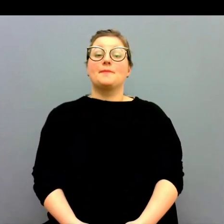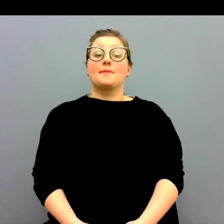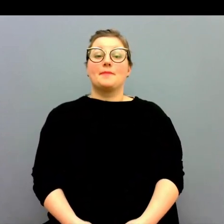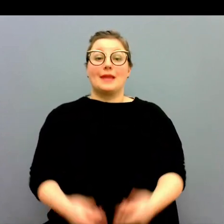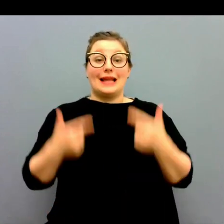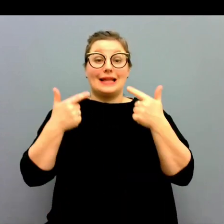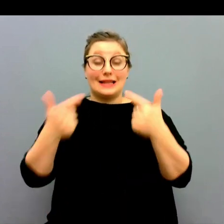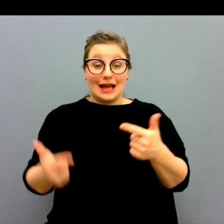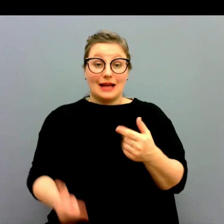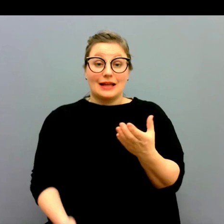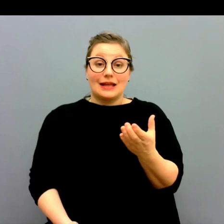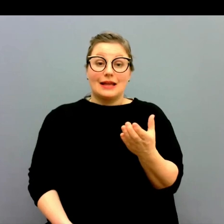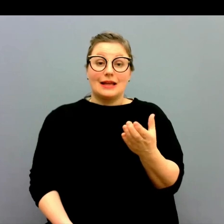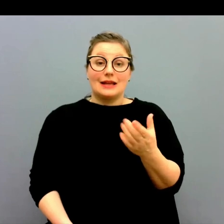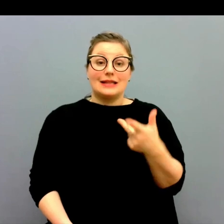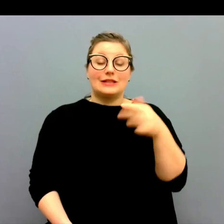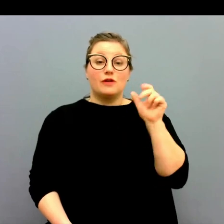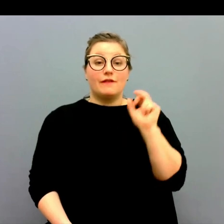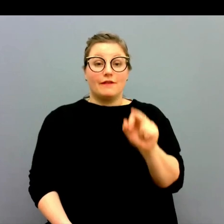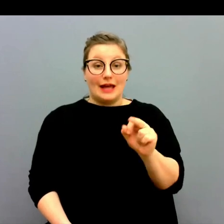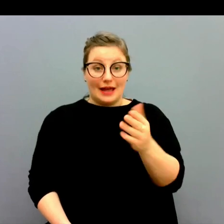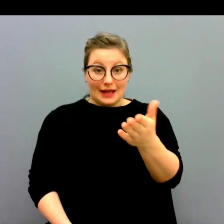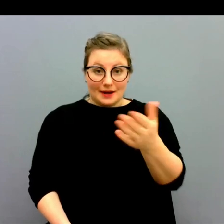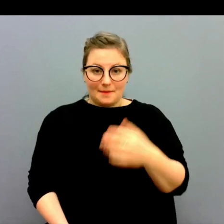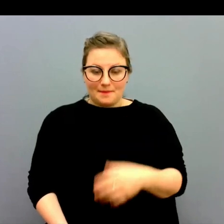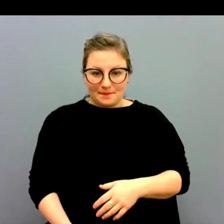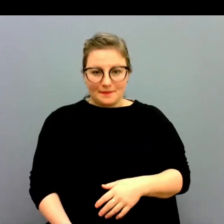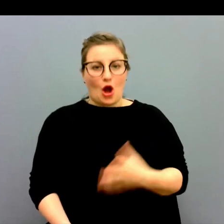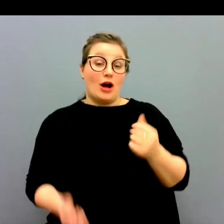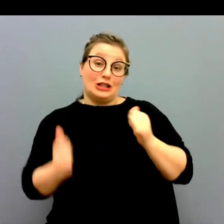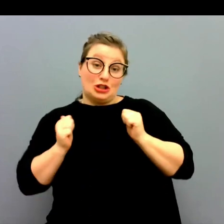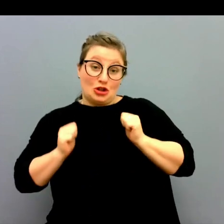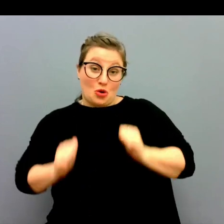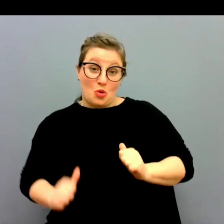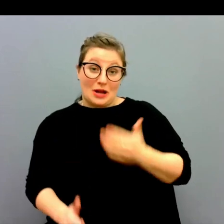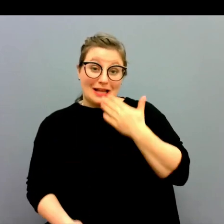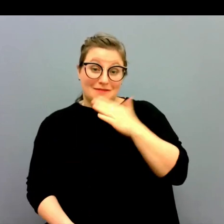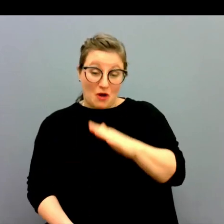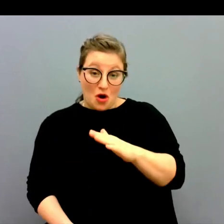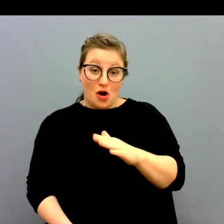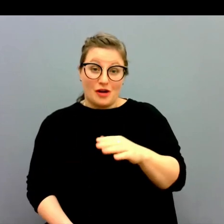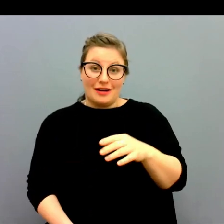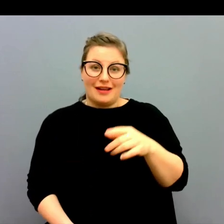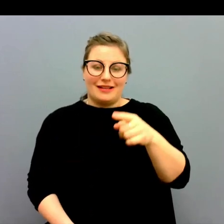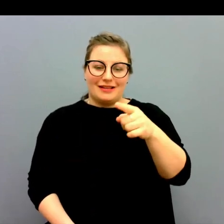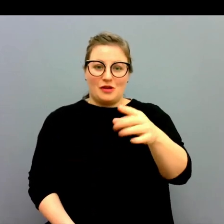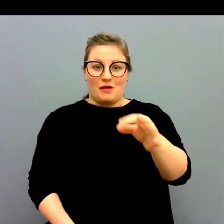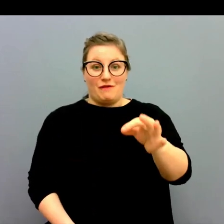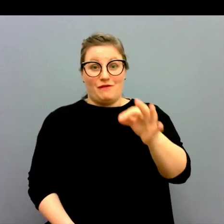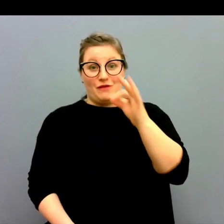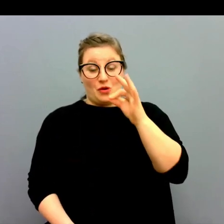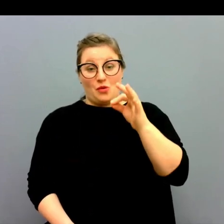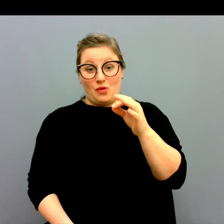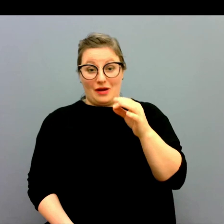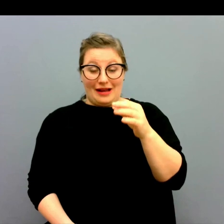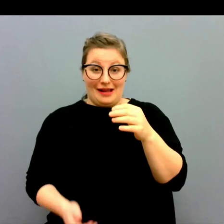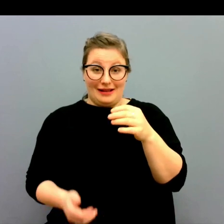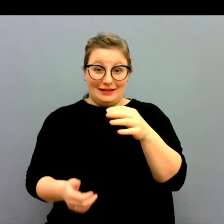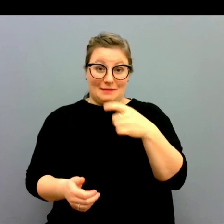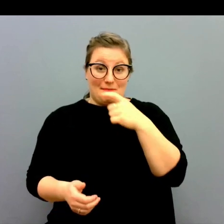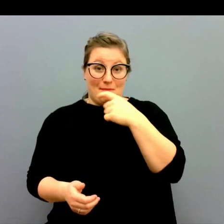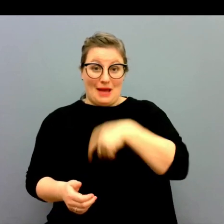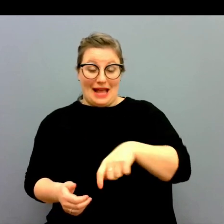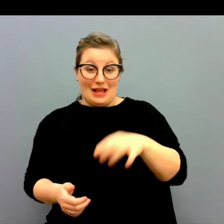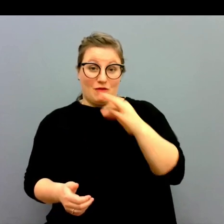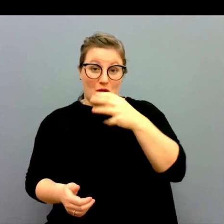Tack. Christoffer, du säga något? Det tråkiga är svaret om lönerfrågan är precis samma som Malin. är inte någonting som